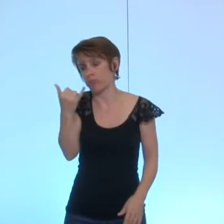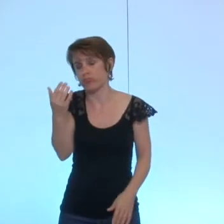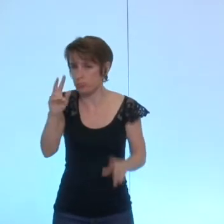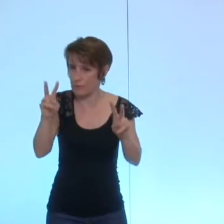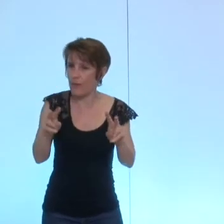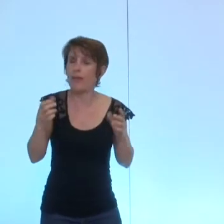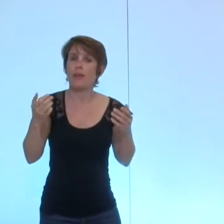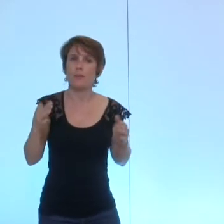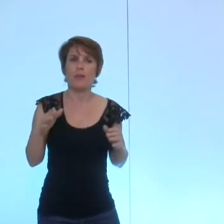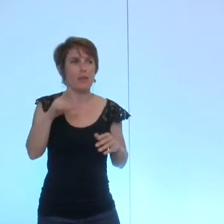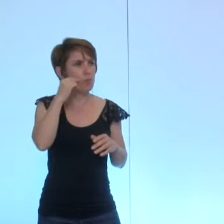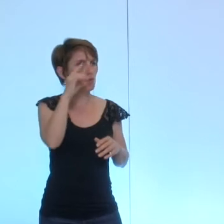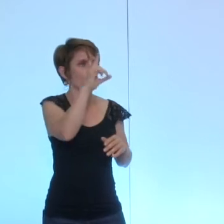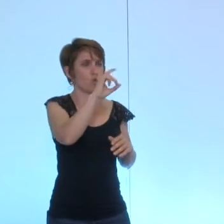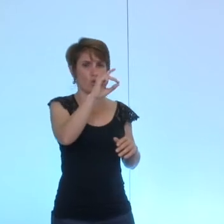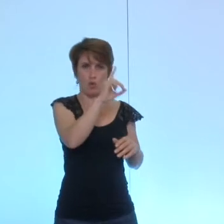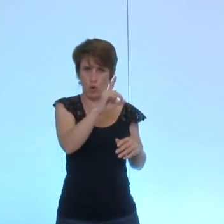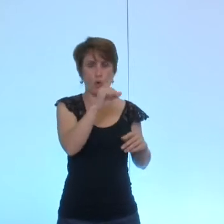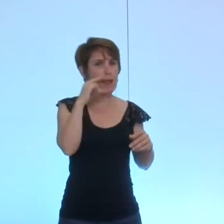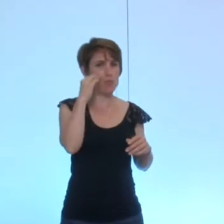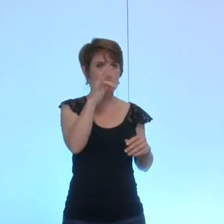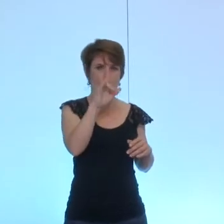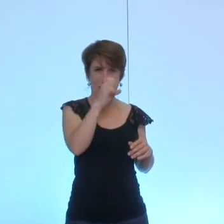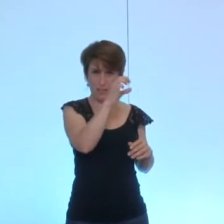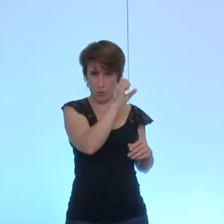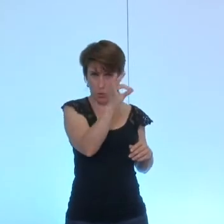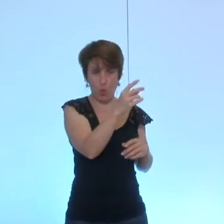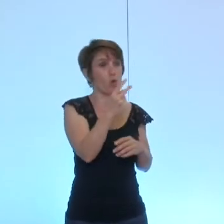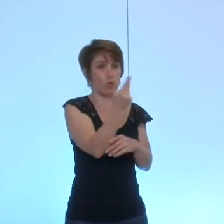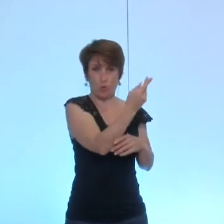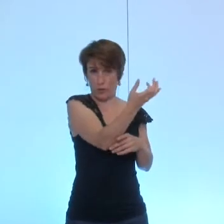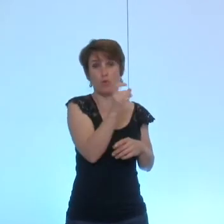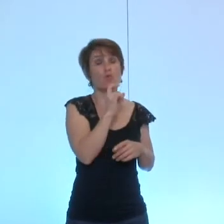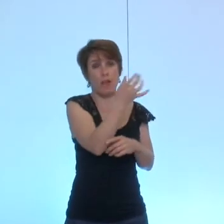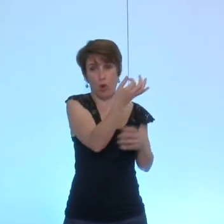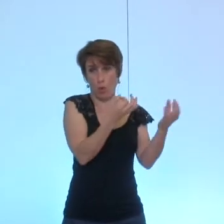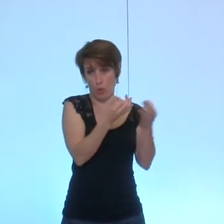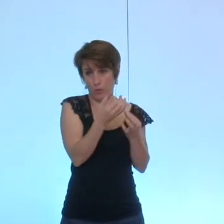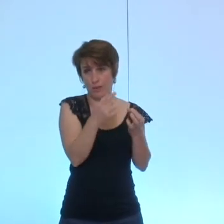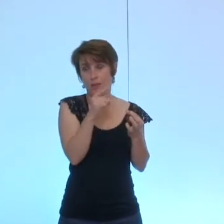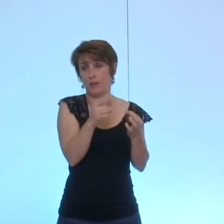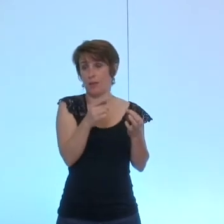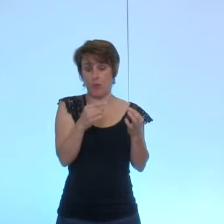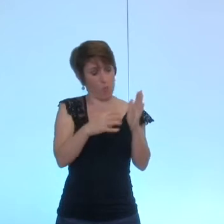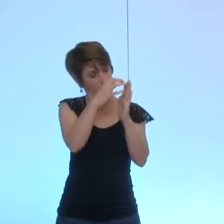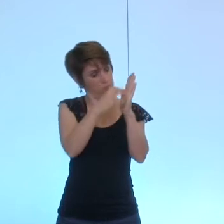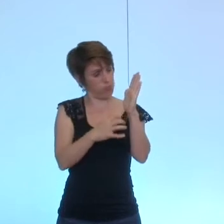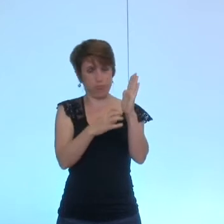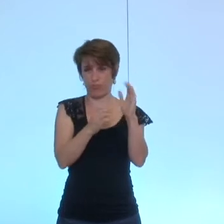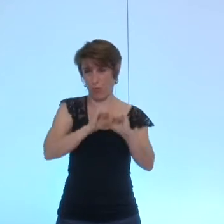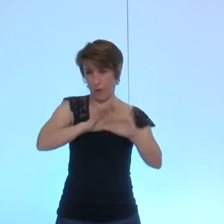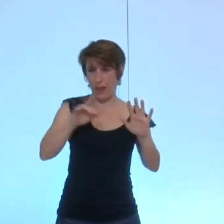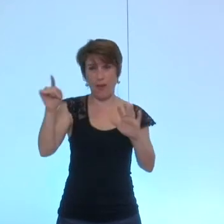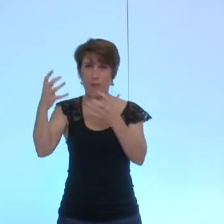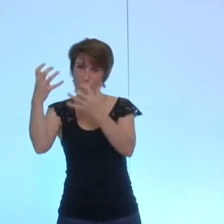l'intervention de monsieur Doniel et monsieur Fristot c'est qu'il y a là une ligne qui est exposée vous souhaitez faire préciser cette ligne pour ne pas